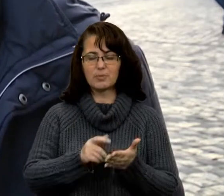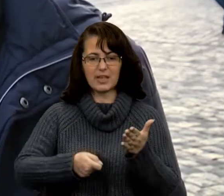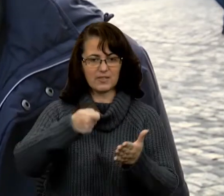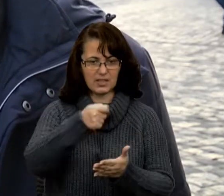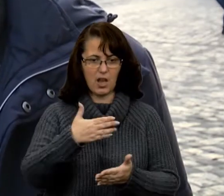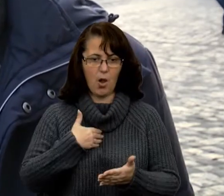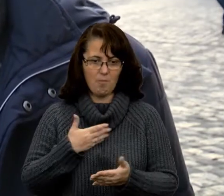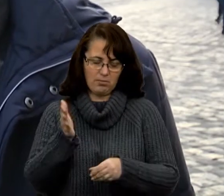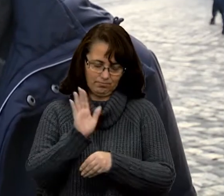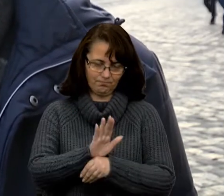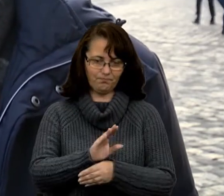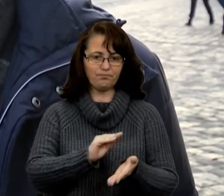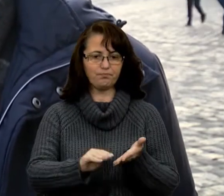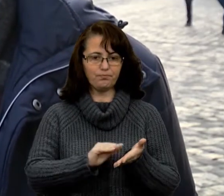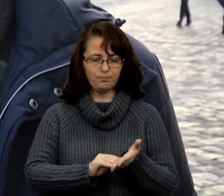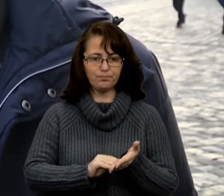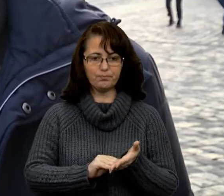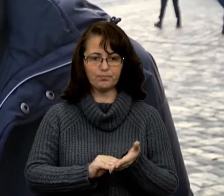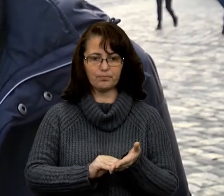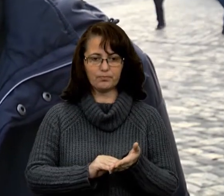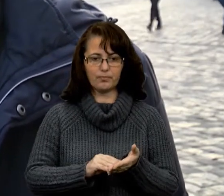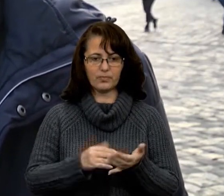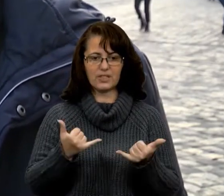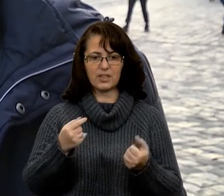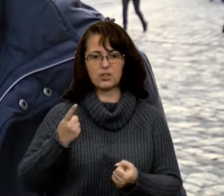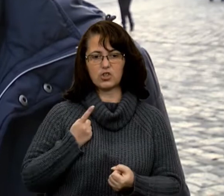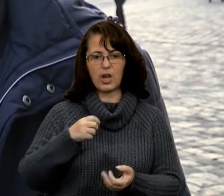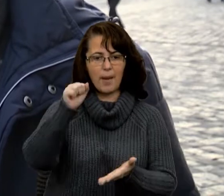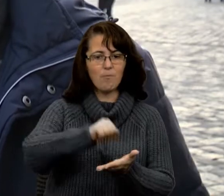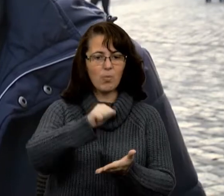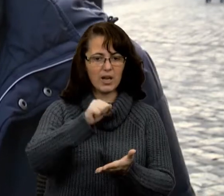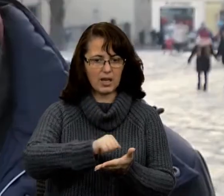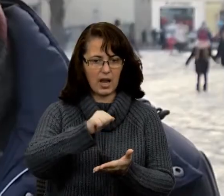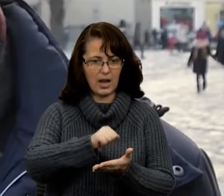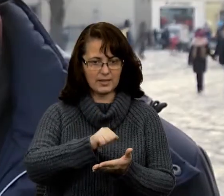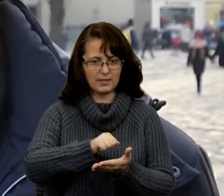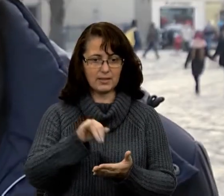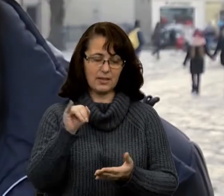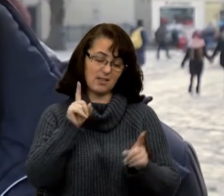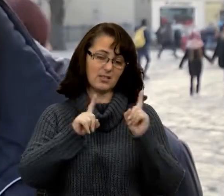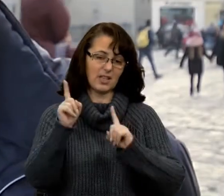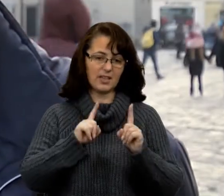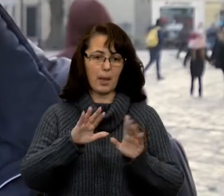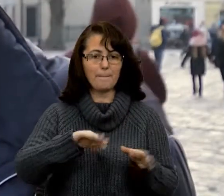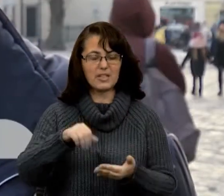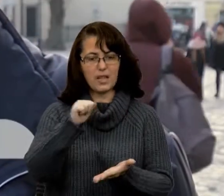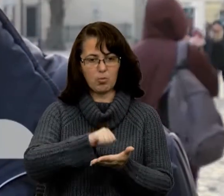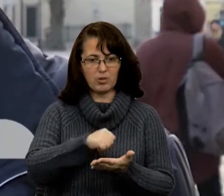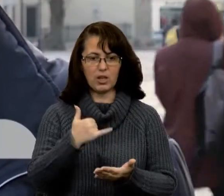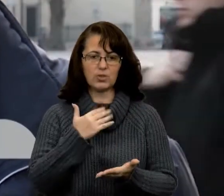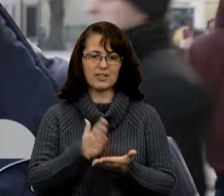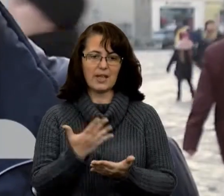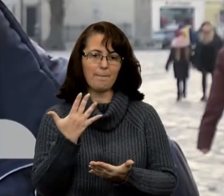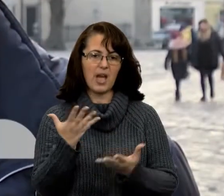ми винесли постанову. Тепер чекаємо публікації, ну і сесії. Після цих публікацій є п'ять днів на